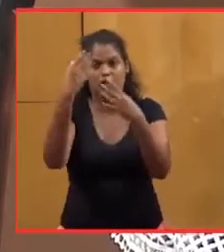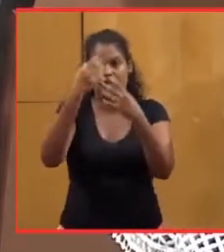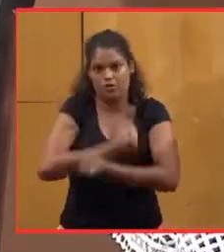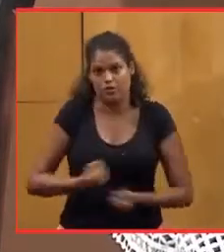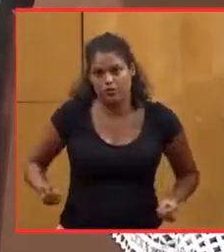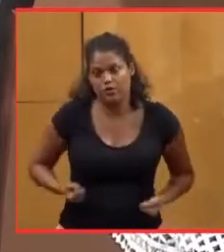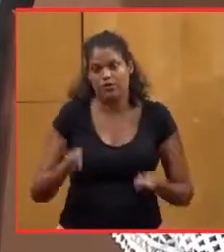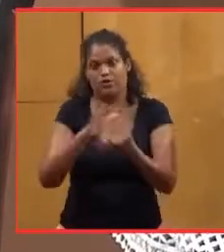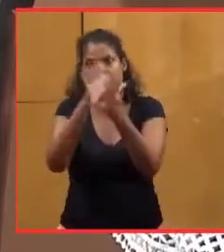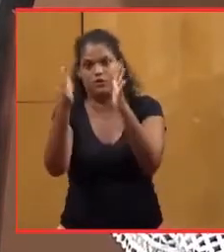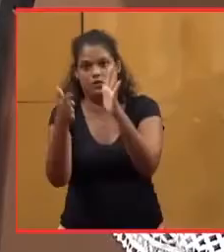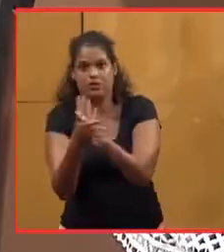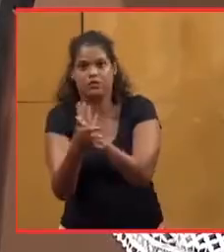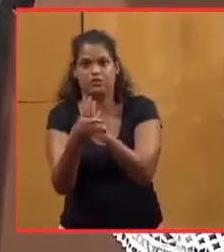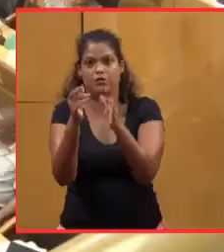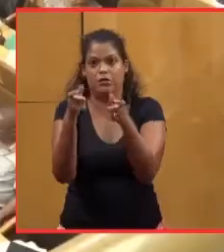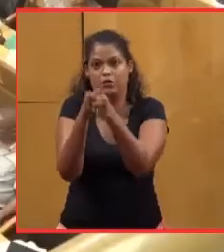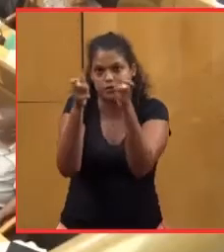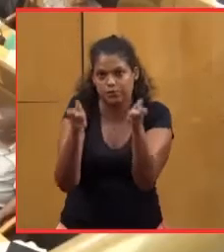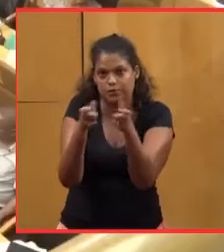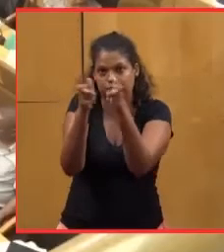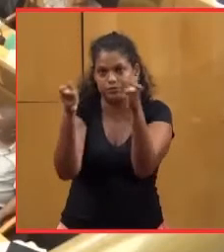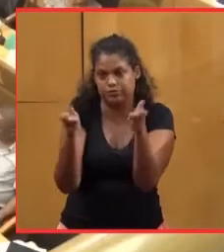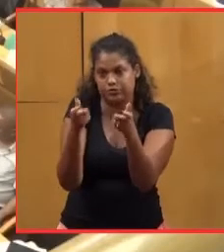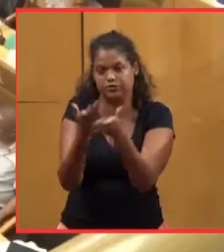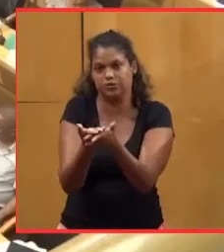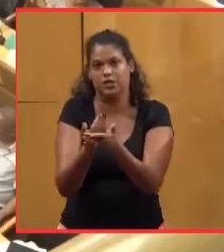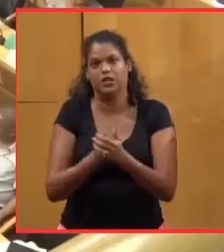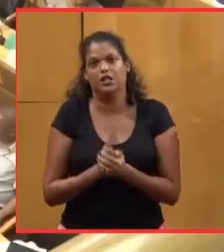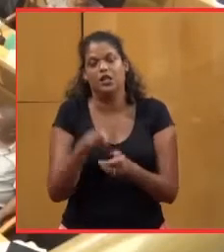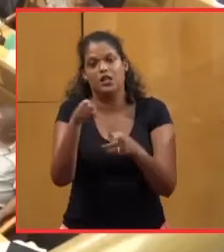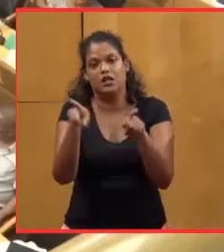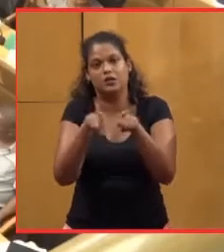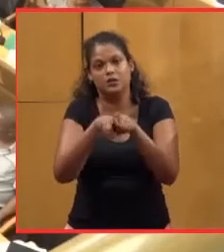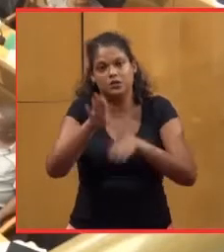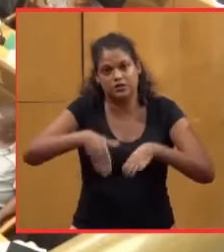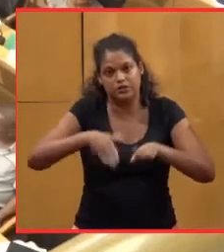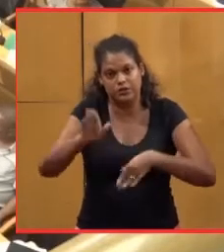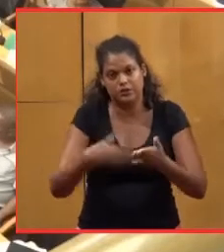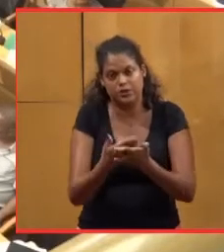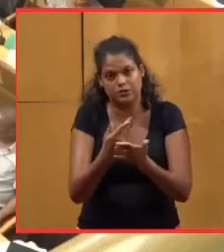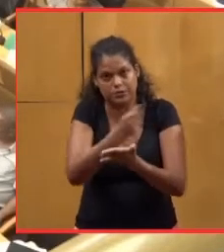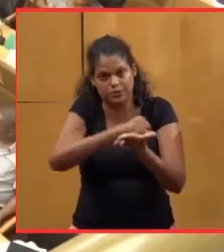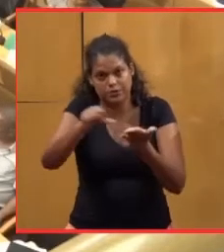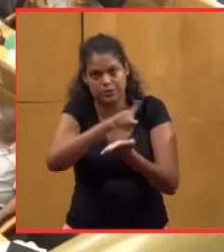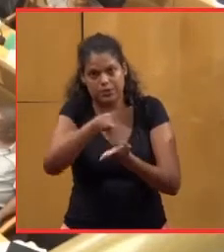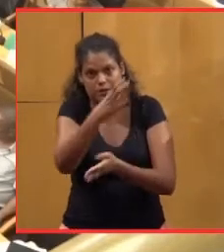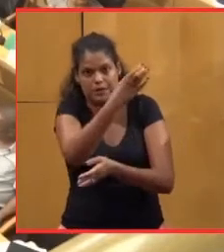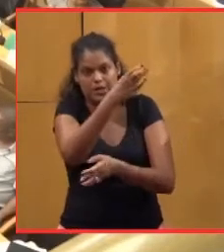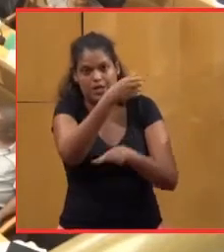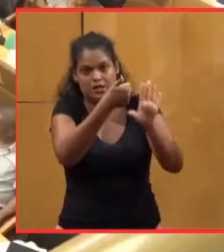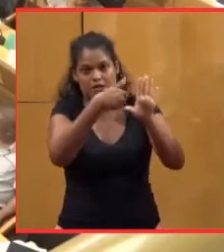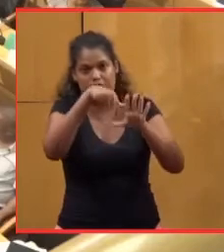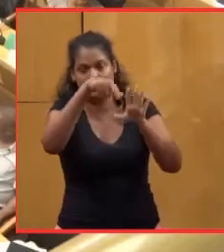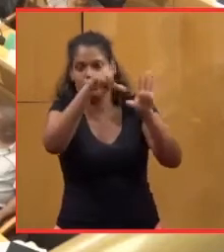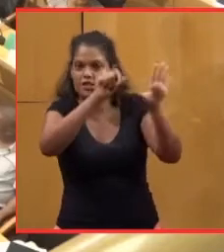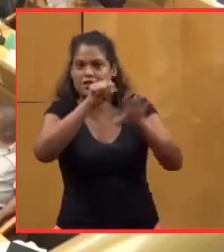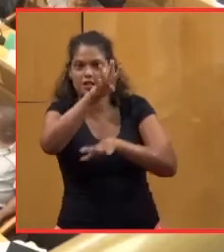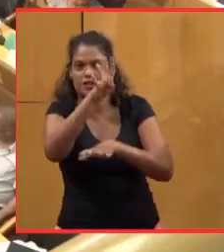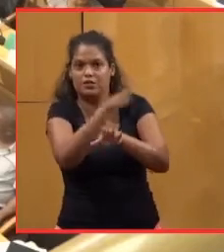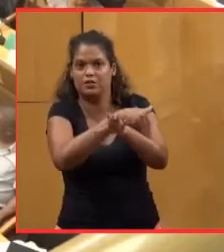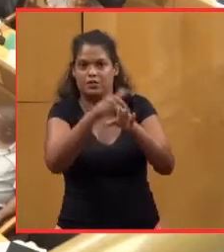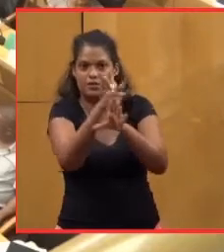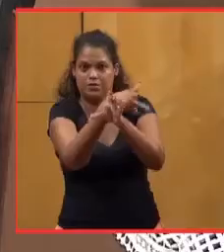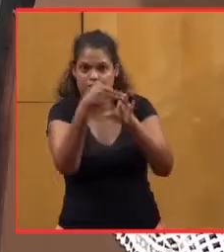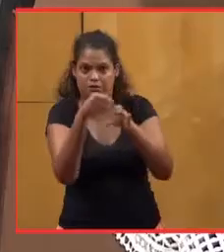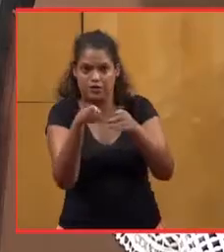associations, des très petites entreprises. Et en fonctionnement, vous ne payez pas près de 74,6 millions d